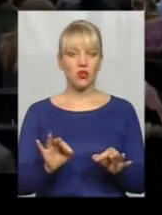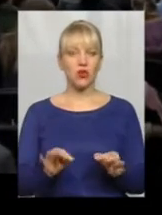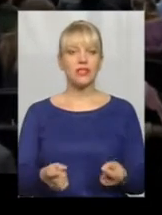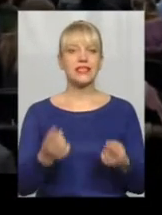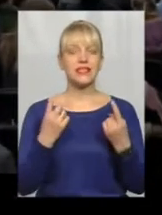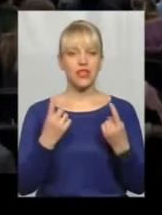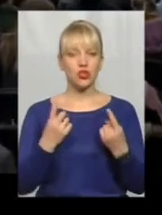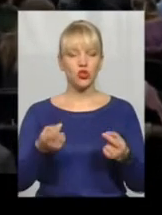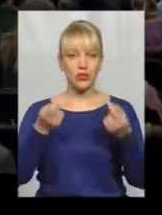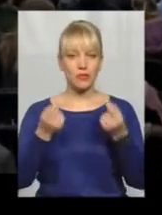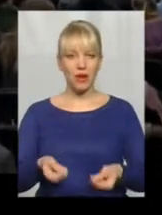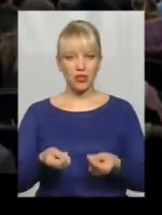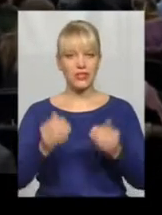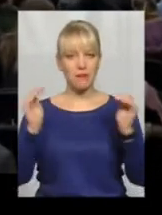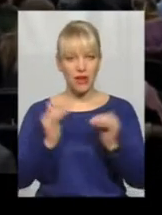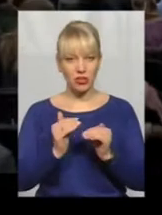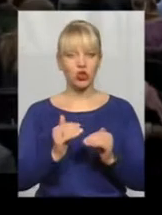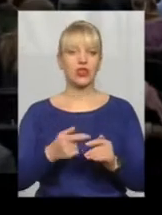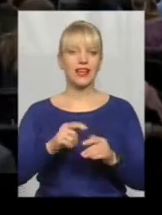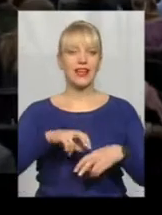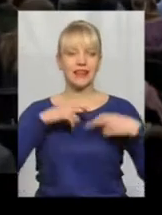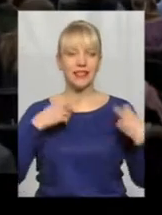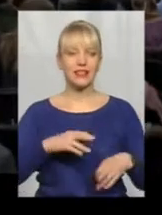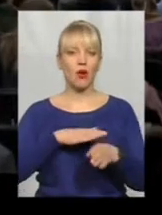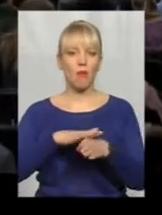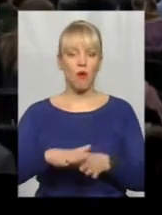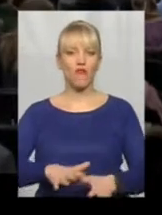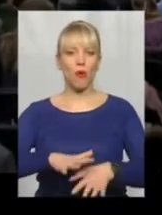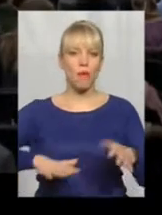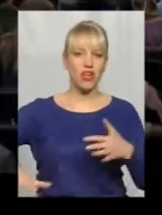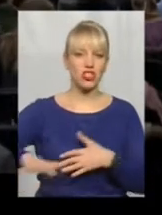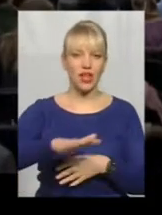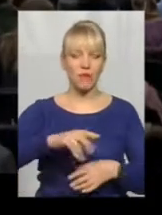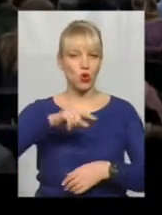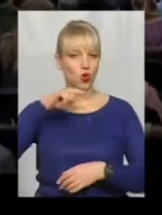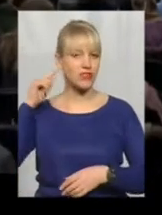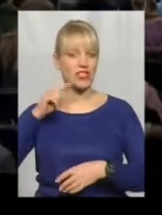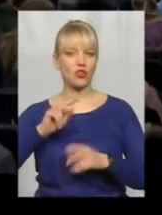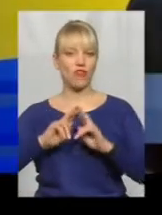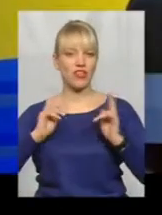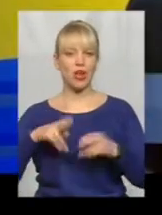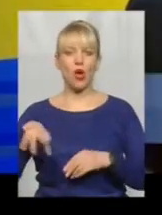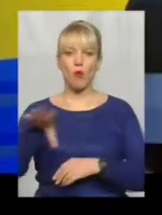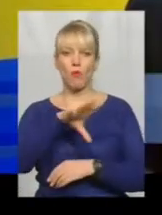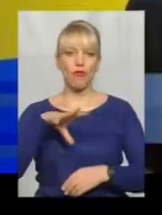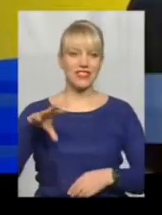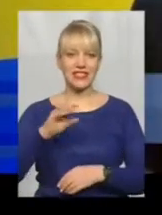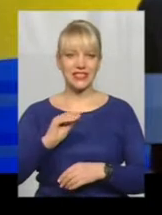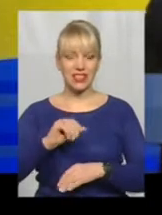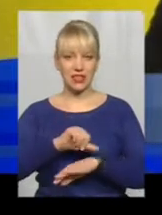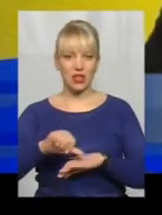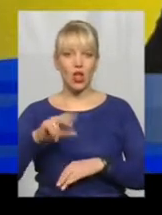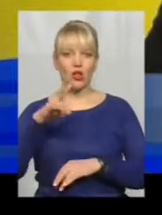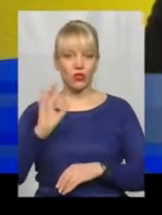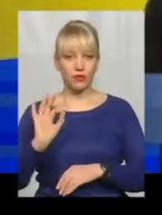зменшує ризик повномасштабної агресії Російської Федерації по всіх азуматах, але ж,